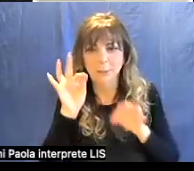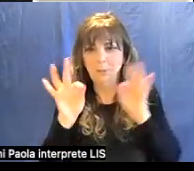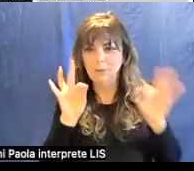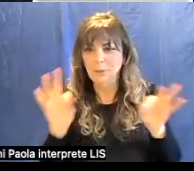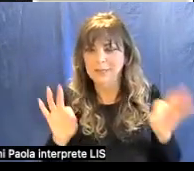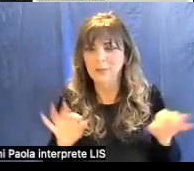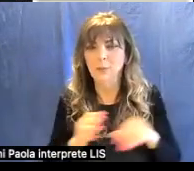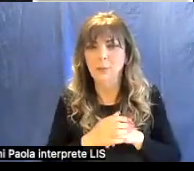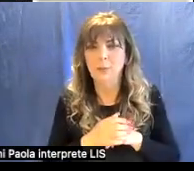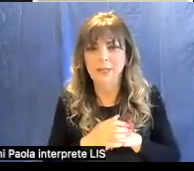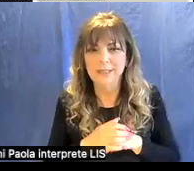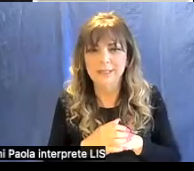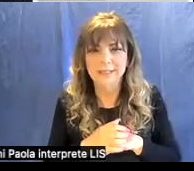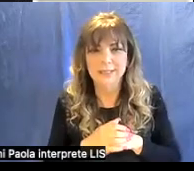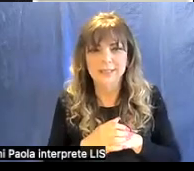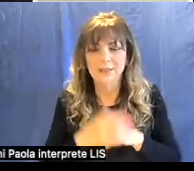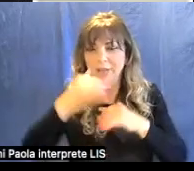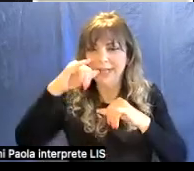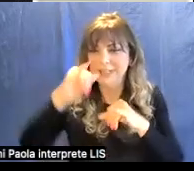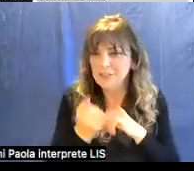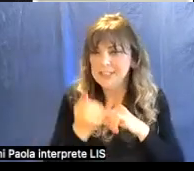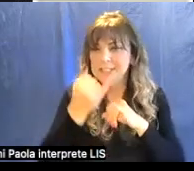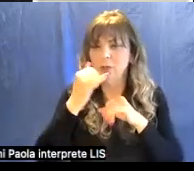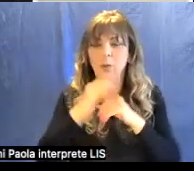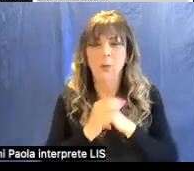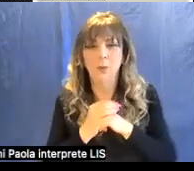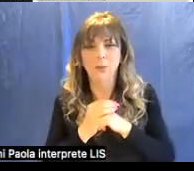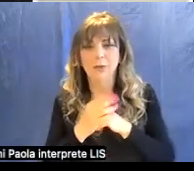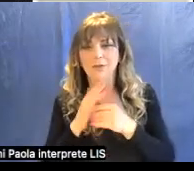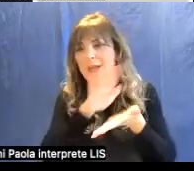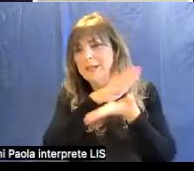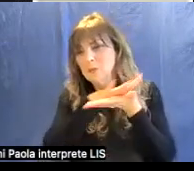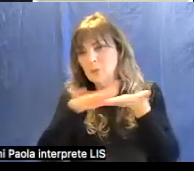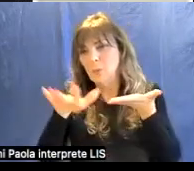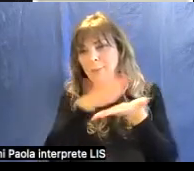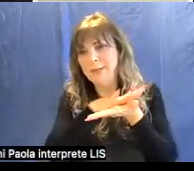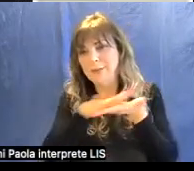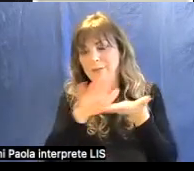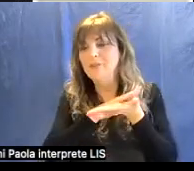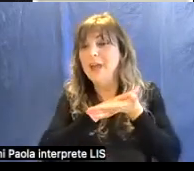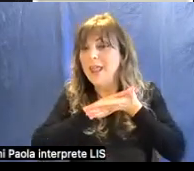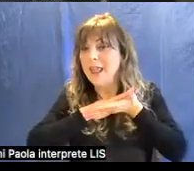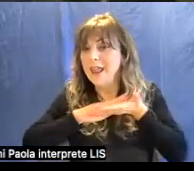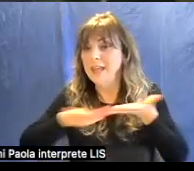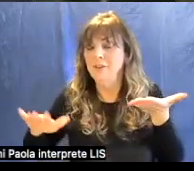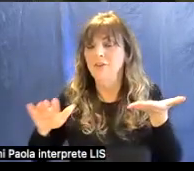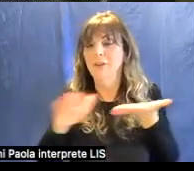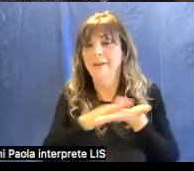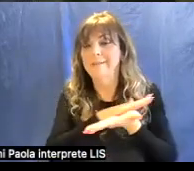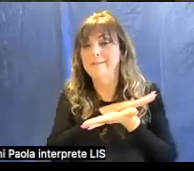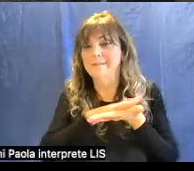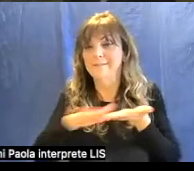ci sono incisioni e c'è una superficie liscia e levigata